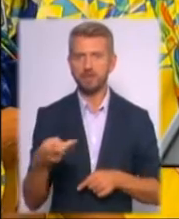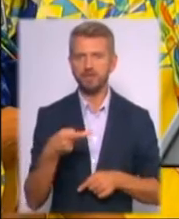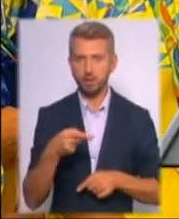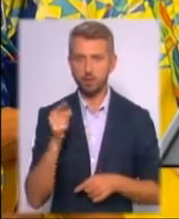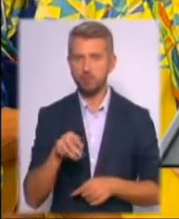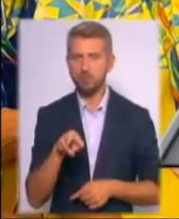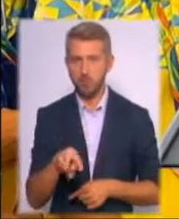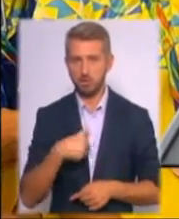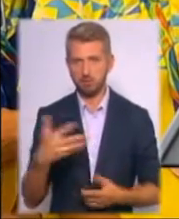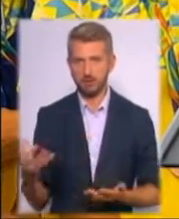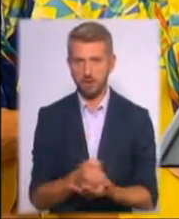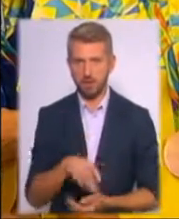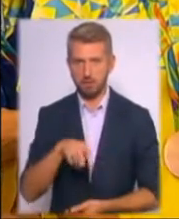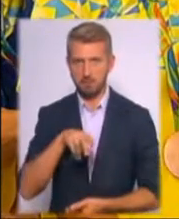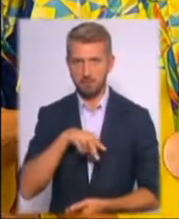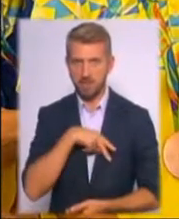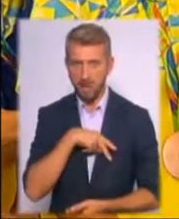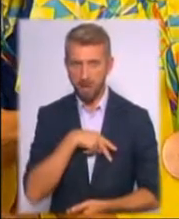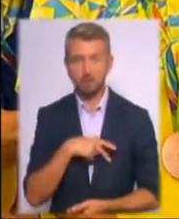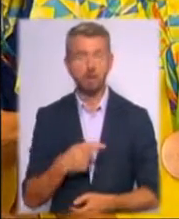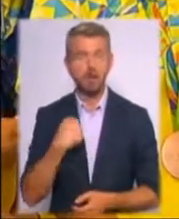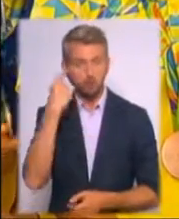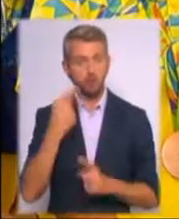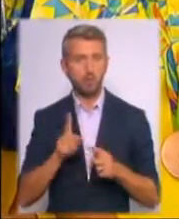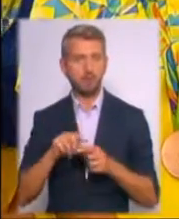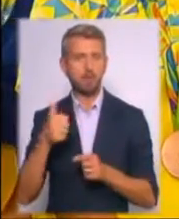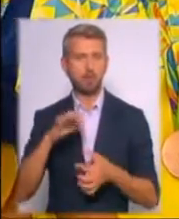Думаю, це перша мільбіада наша і такий гарний виступ.